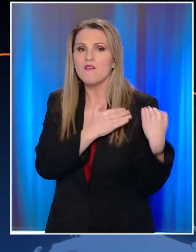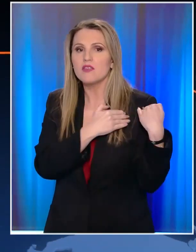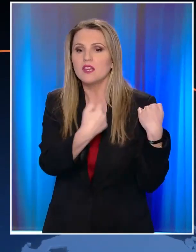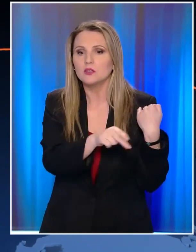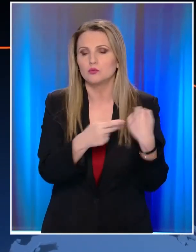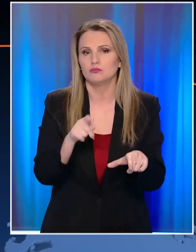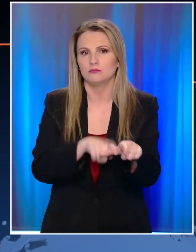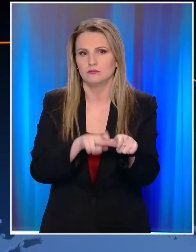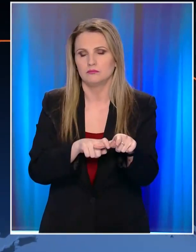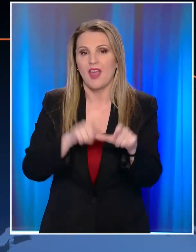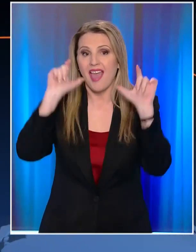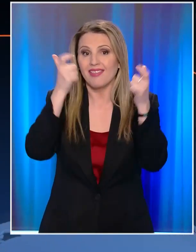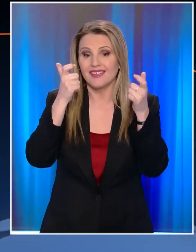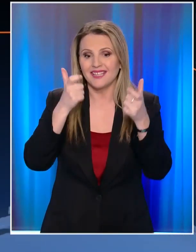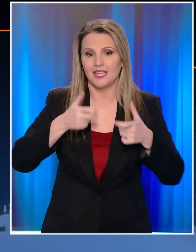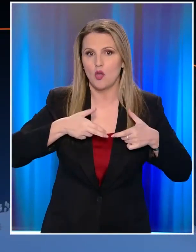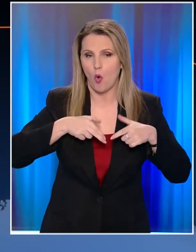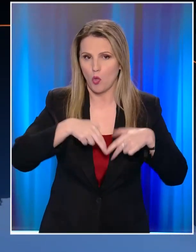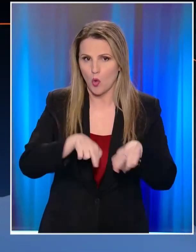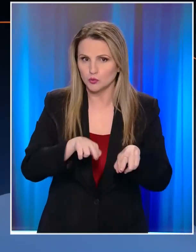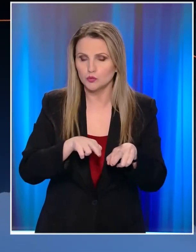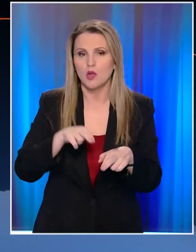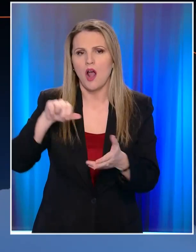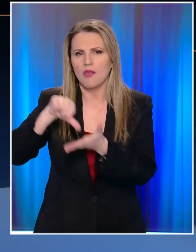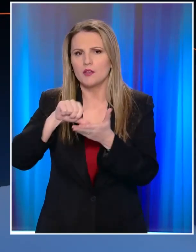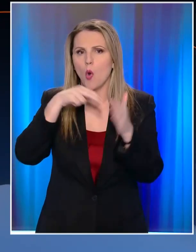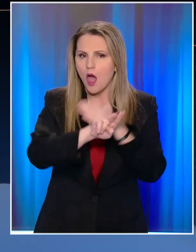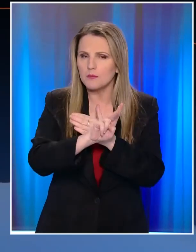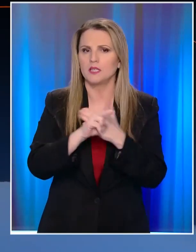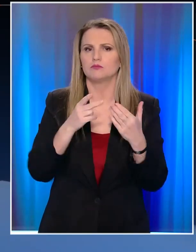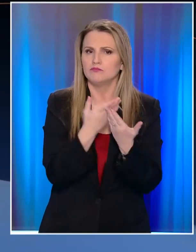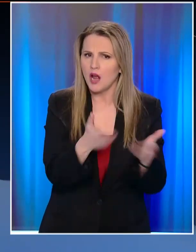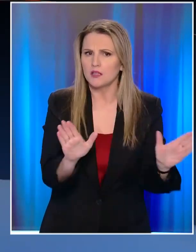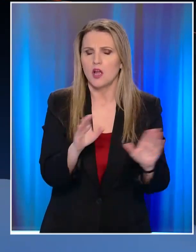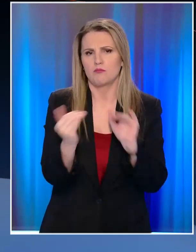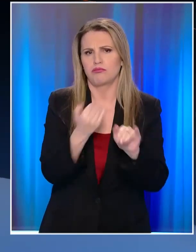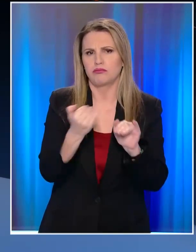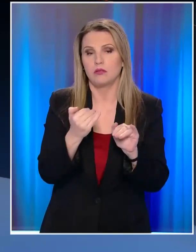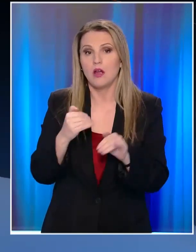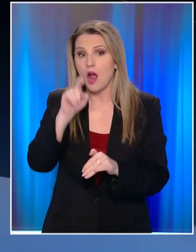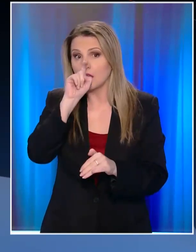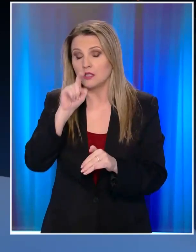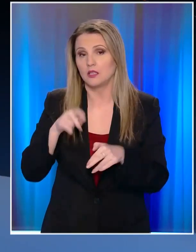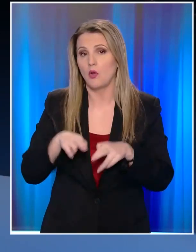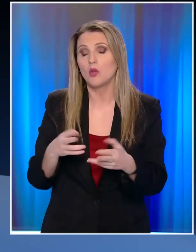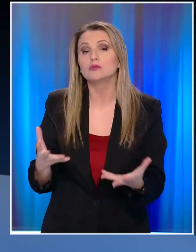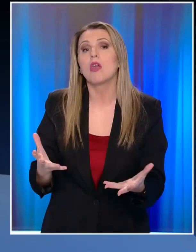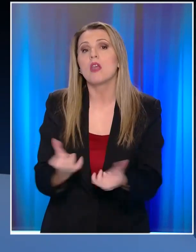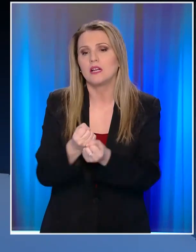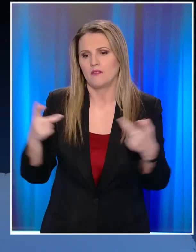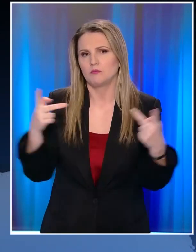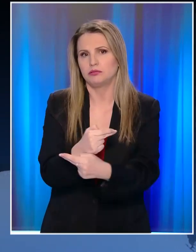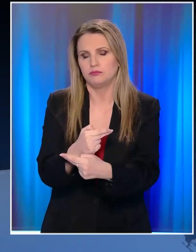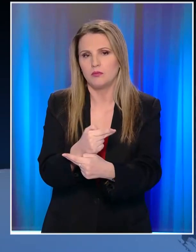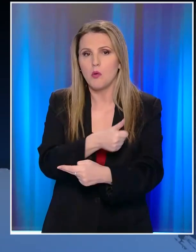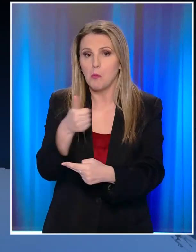έγινε στην Εθνική Οδό Αθηνών Λαμίας. Δυστυχώς όμως δεν έγινε στην Αττική Οδό. Προβλήματα όμως, ας είμαστε ειλικρινοί, δεν